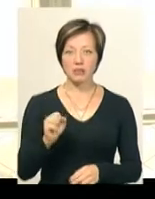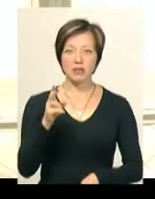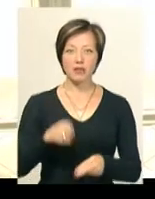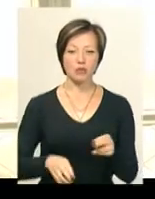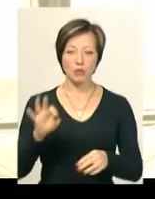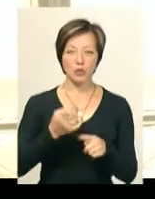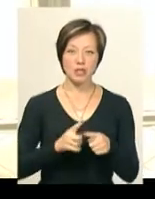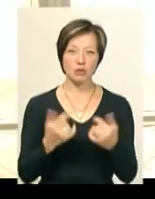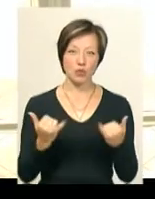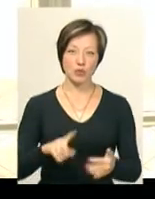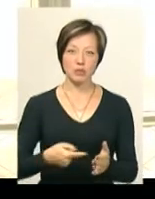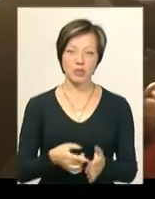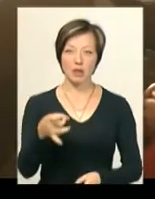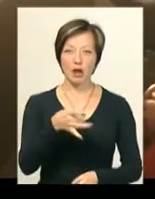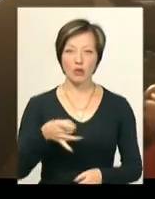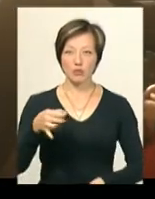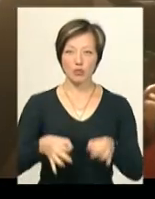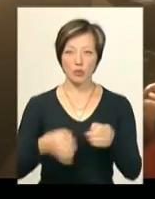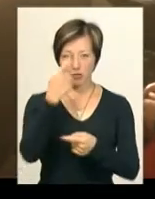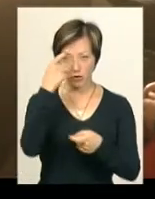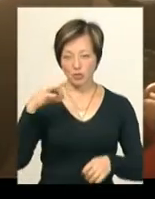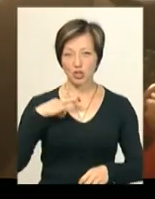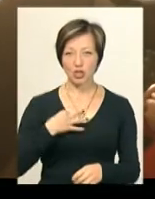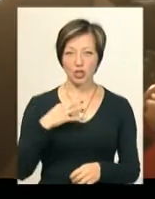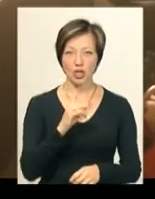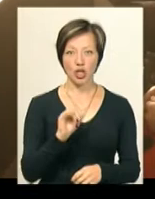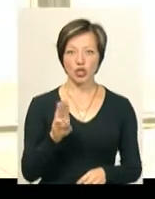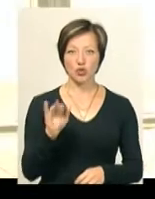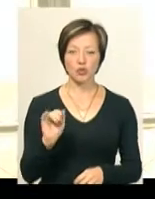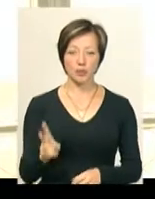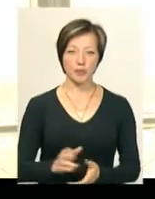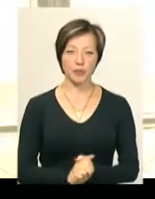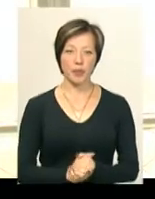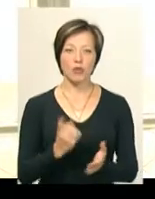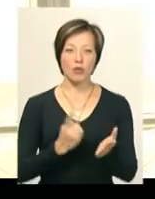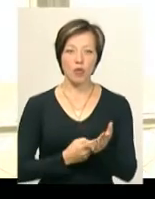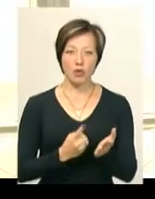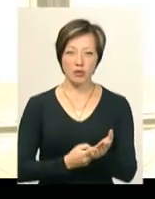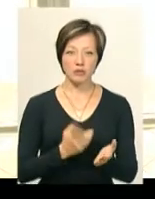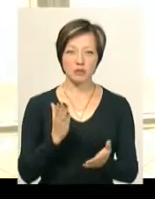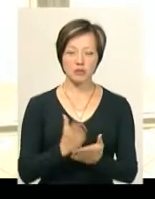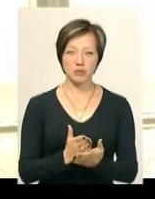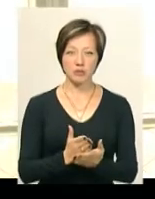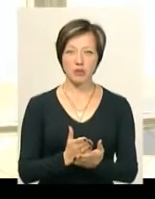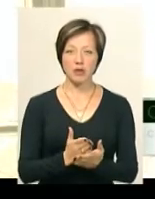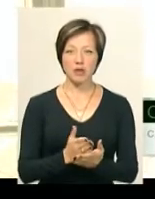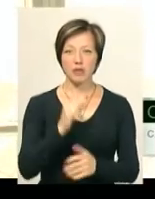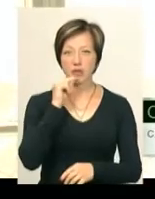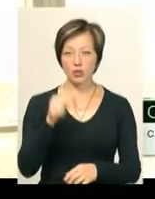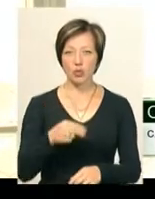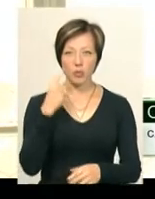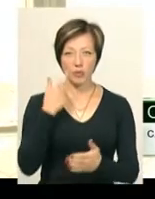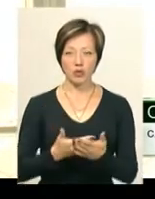сьогодні у Хмельницькому міськрайонному суді повідомив слідчий Олег Крищук. Доказами, які підтверджують віну підозрюваного, це